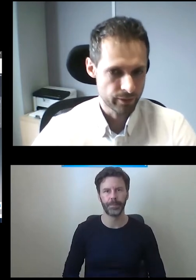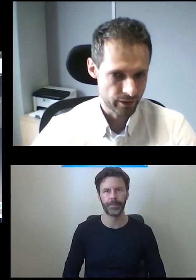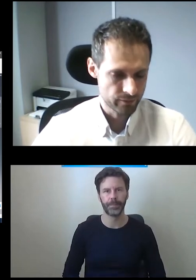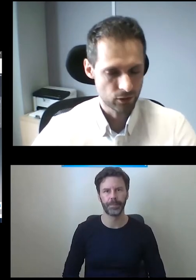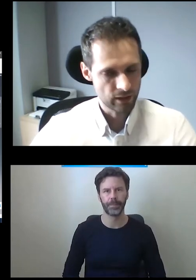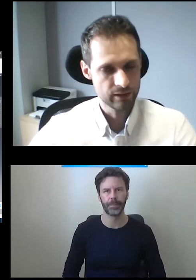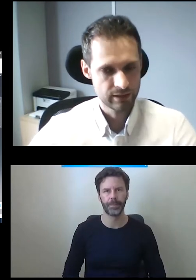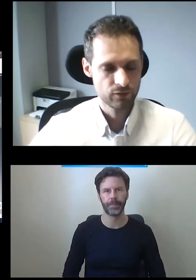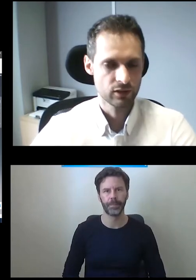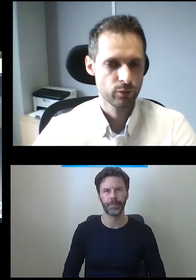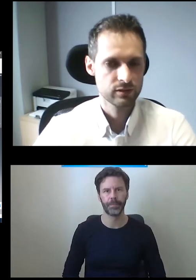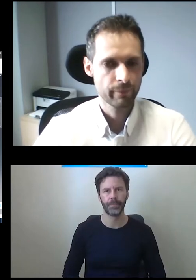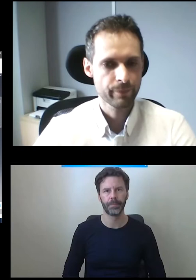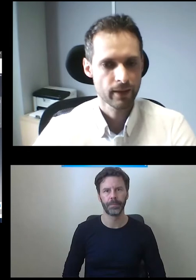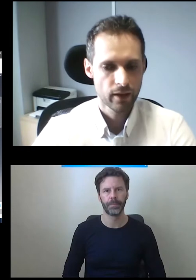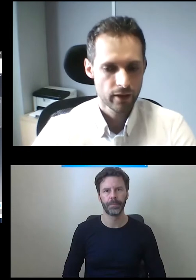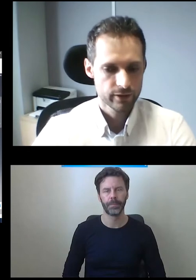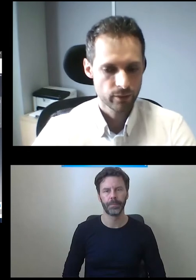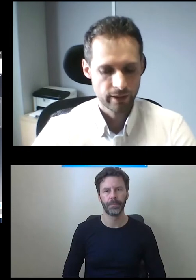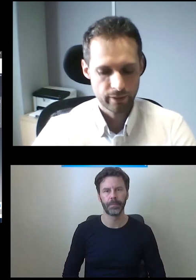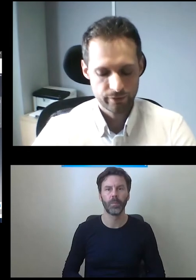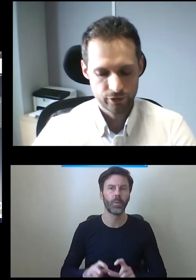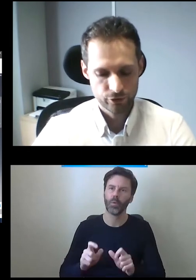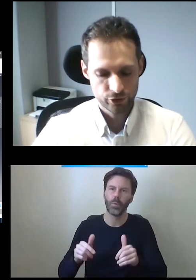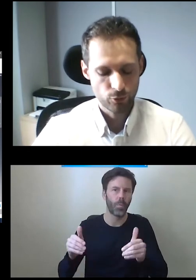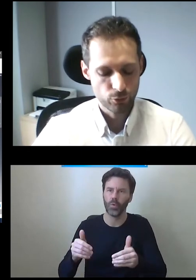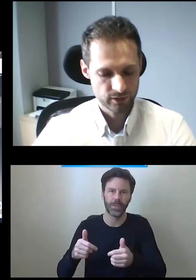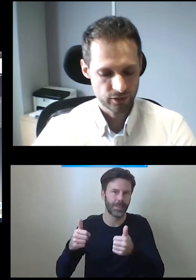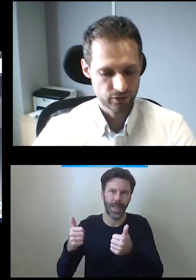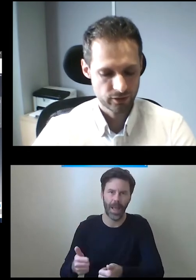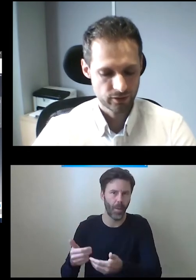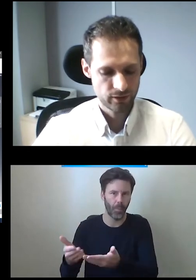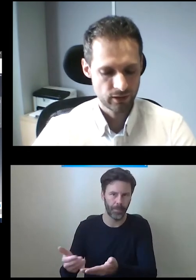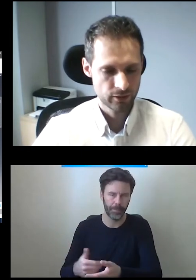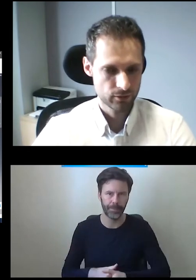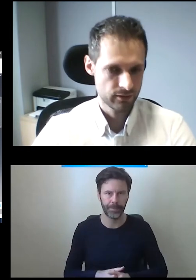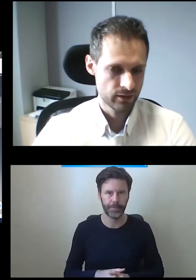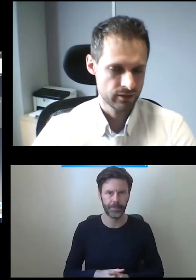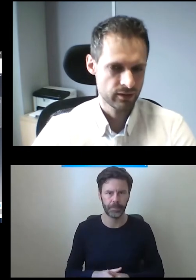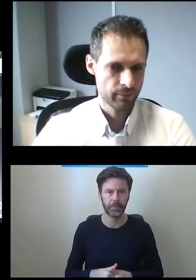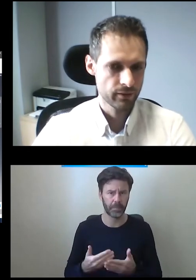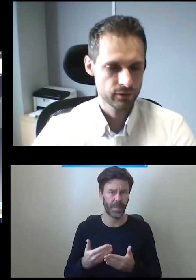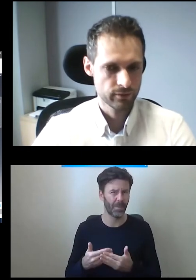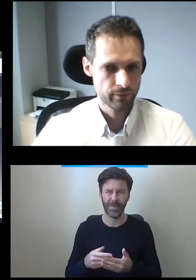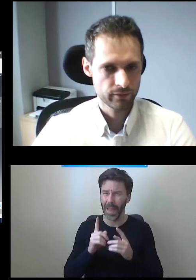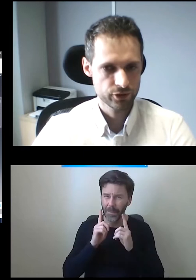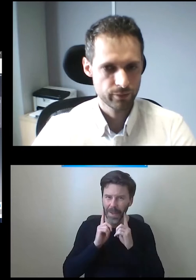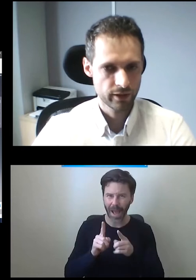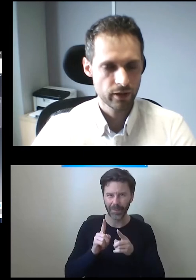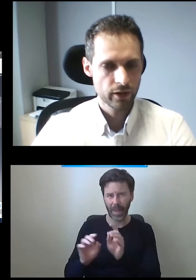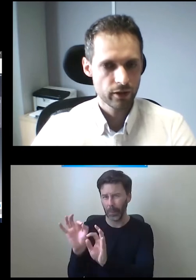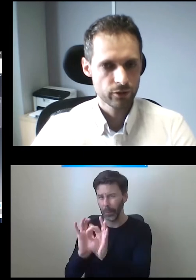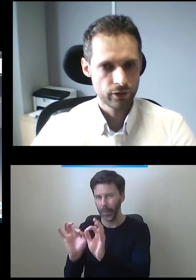naprawić, lokalny serwisant w Polsce, co ma naprawić i co się mogło stać i dlatego te naprawy są naprawdę